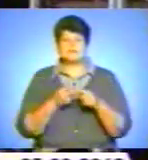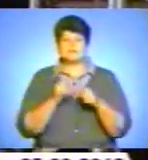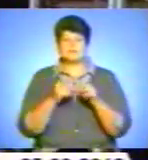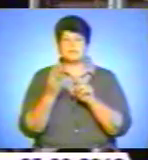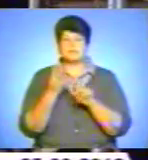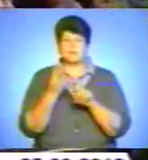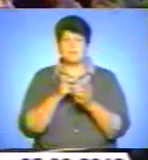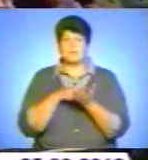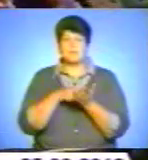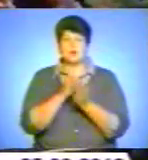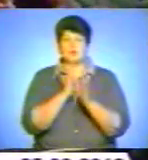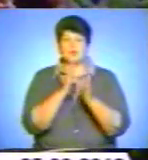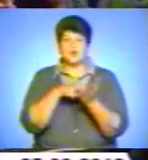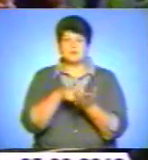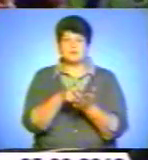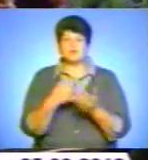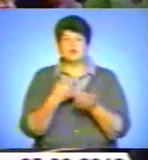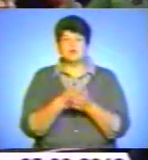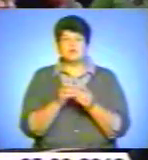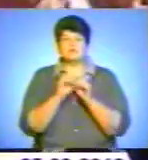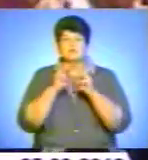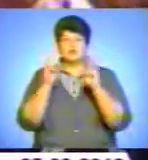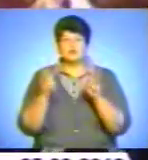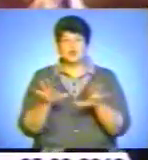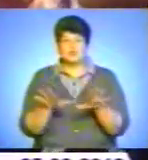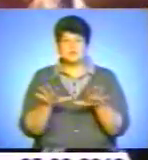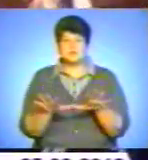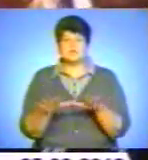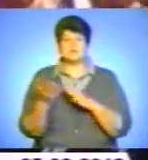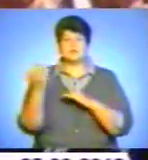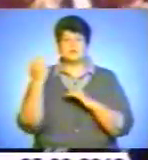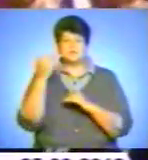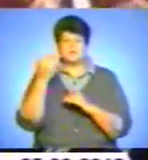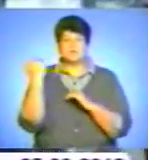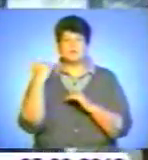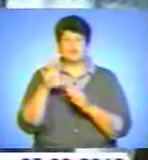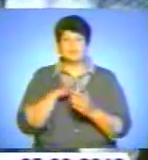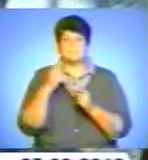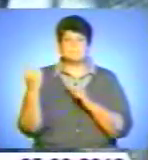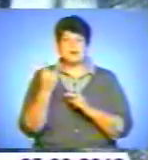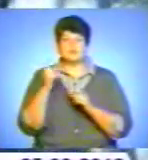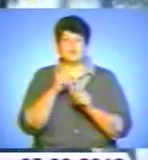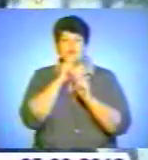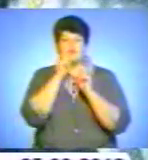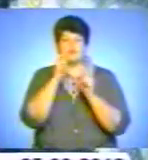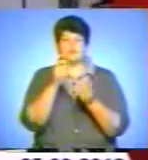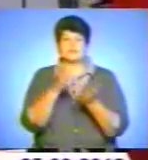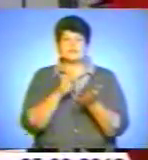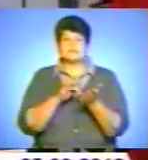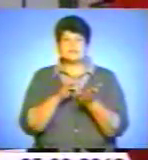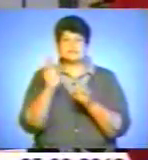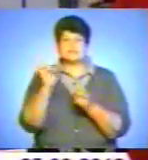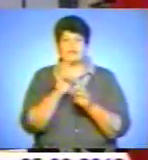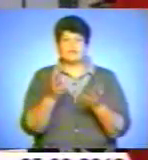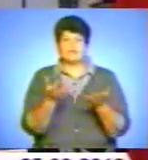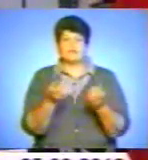святого місця. У 2009 році тернопільські міліціонери одні з перших стали прочанами Марійського центру і у подарунок від церкви отримали вишиту